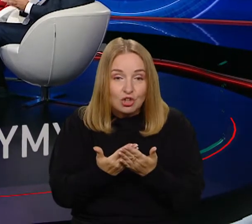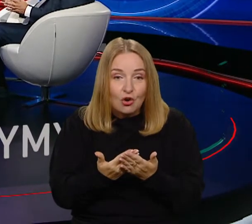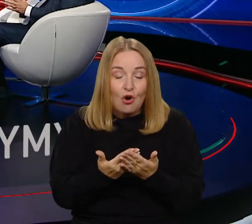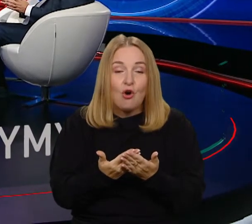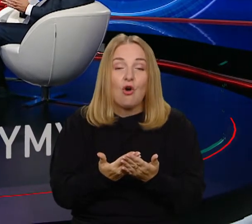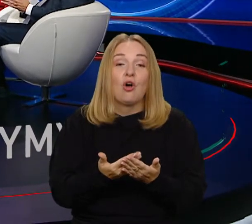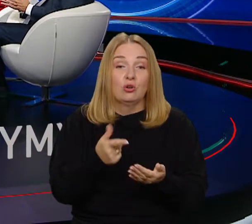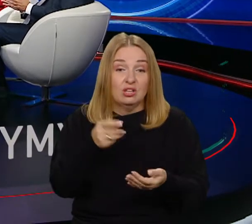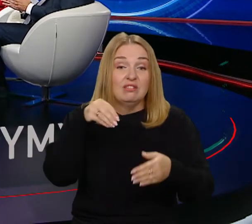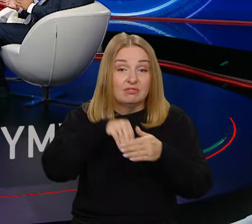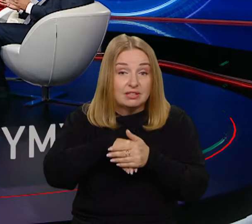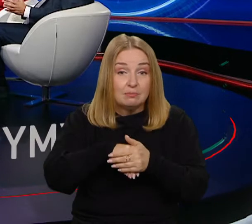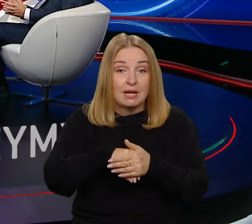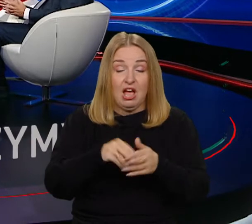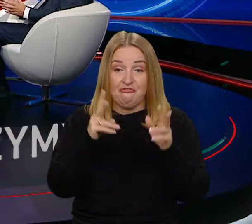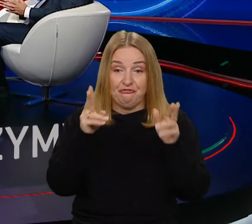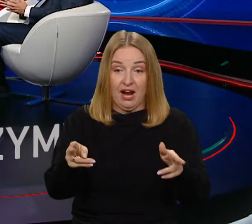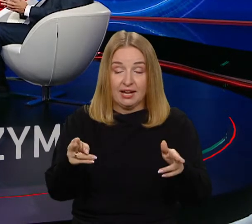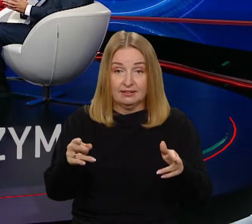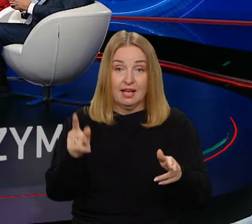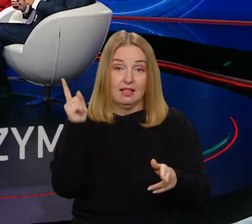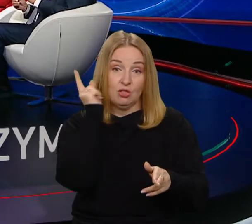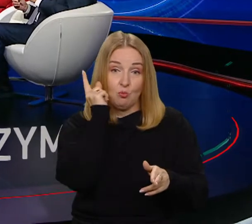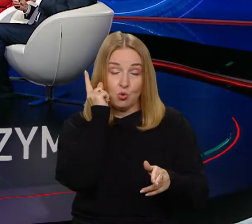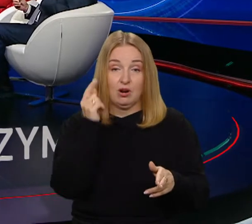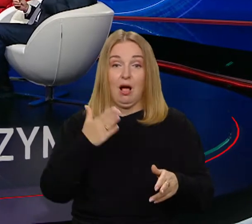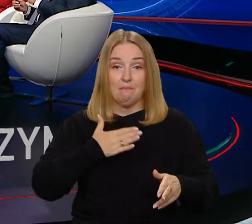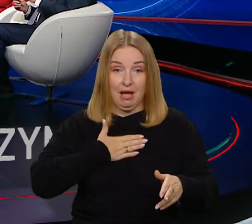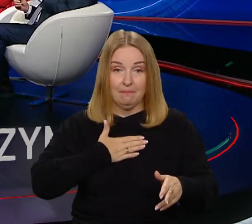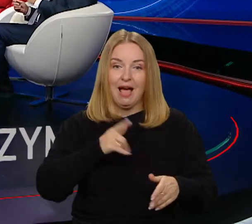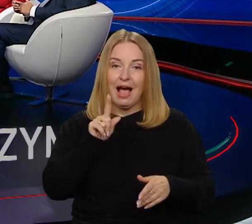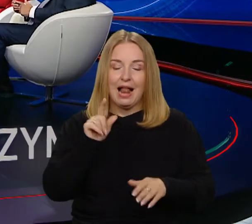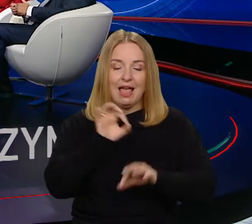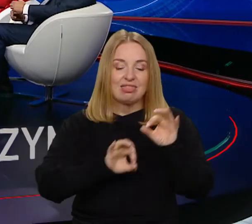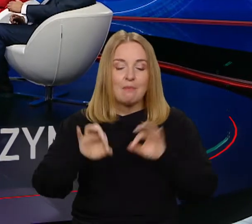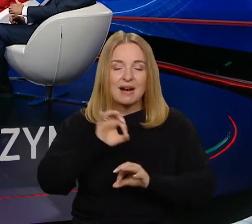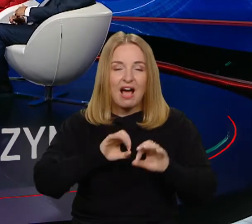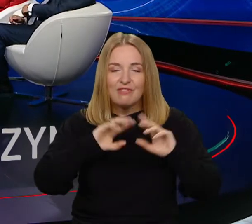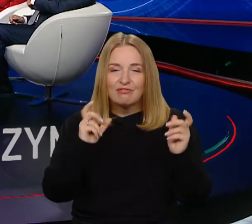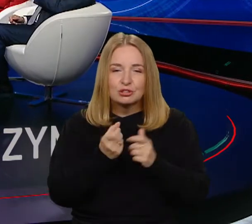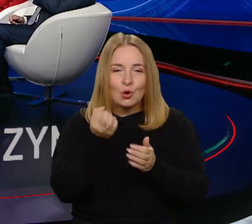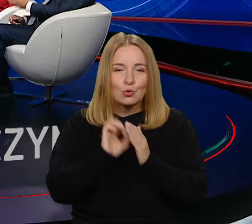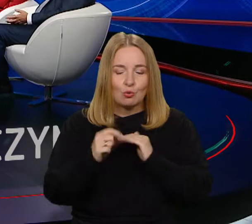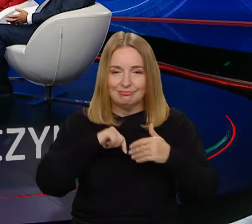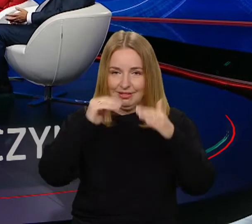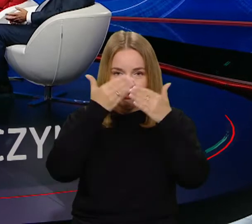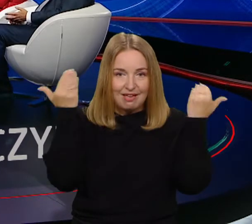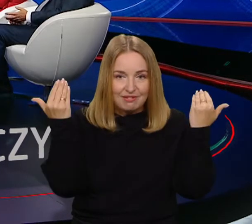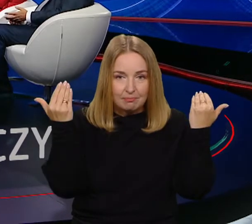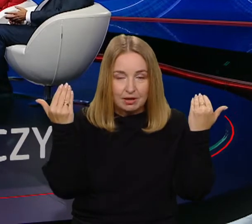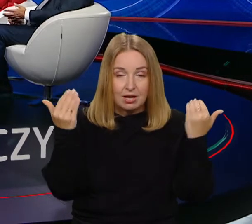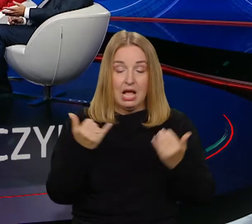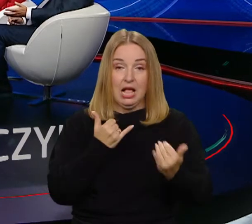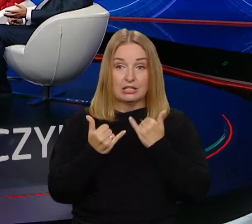Czyli ta wiedza faktograficzna i wiedza typu dlaczego. Jeśli ja coś rozumiem, to znaczy, że ja potrafię komuś to wyjaśnić.